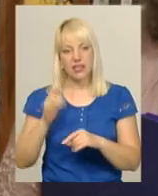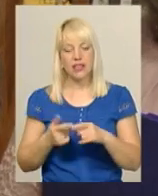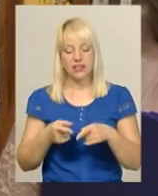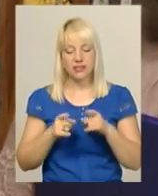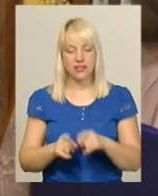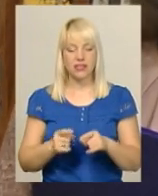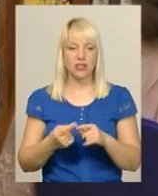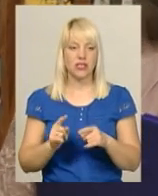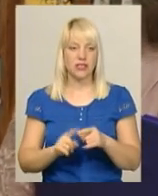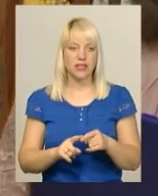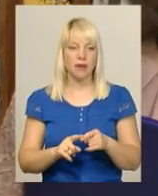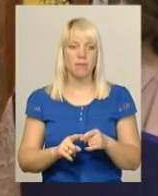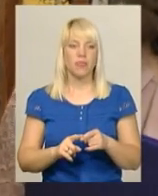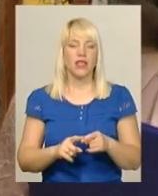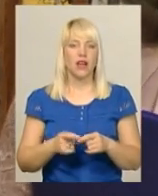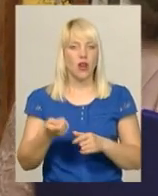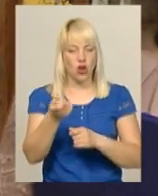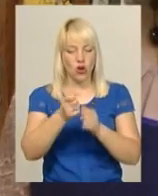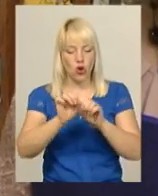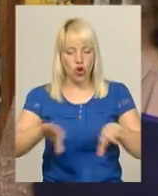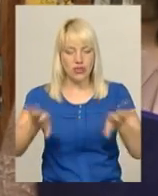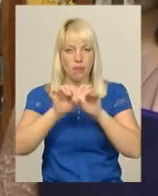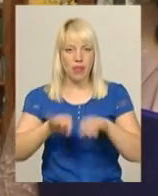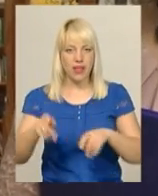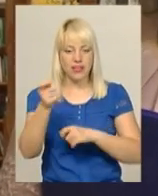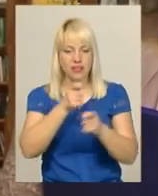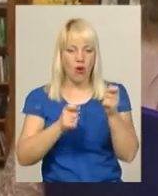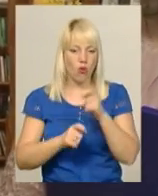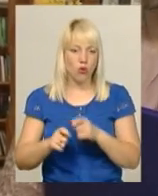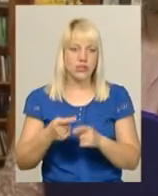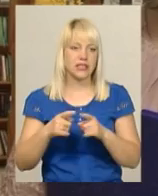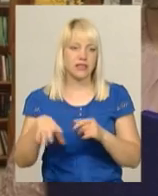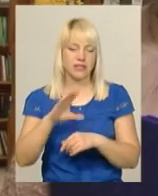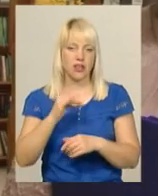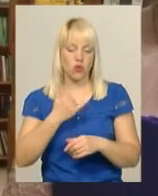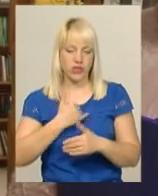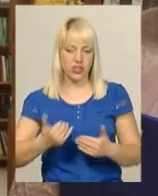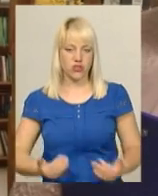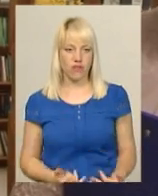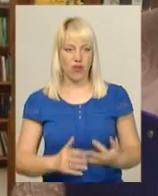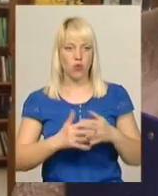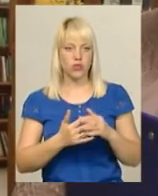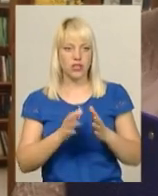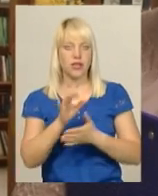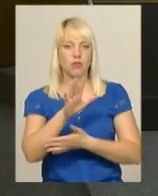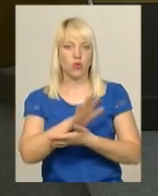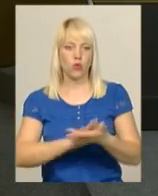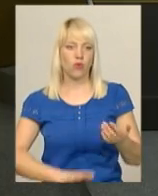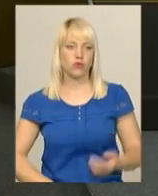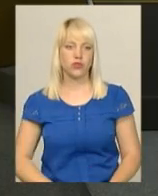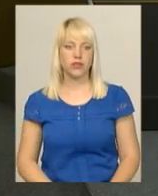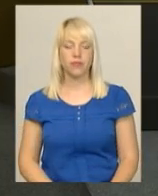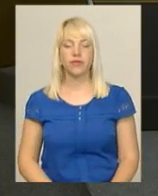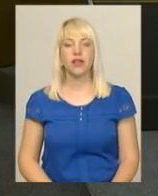обряд віват-короні, розплеціни коси – це все воно. сьогодні у нас живе в селі і все далі продовжує жити».